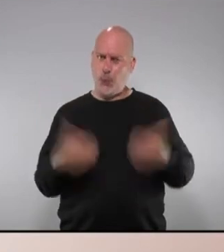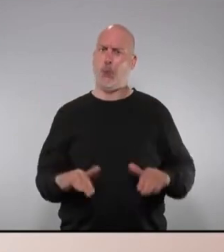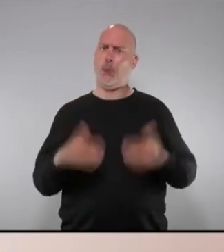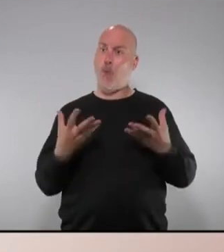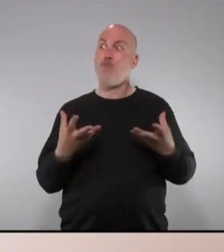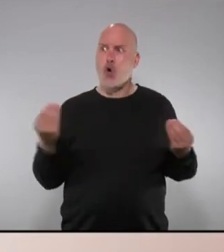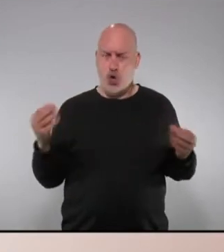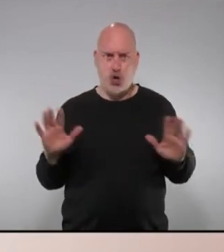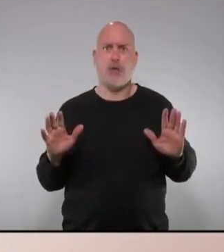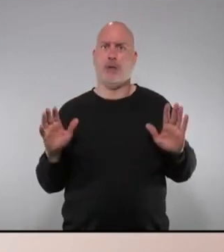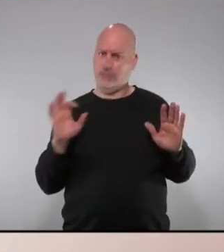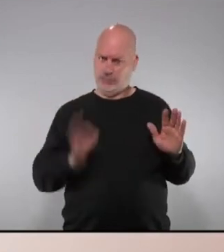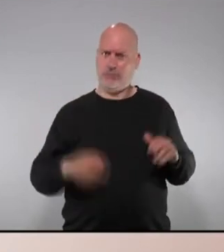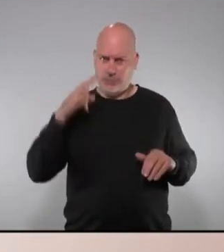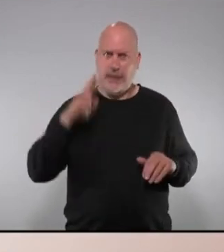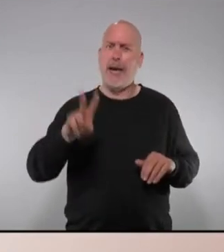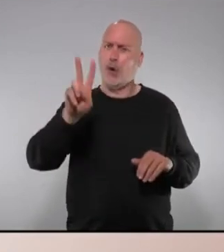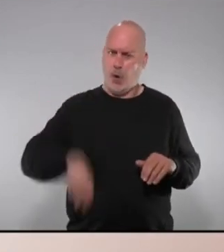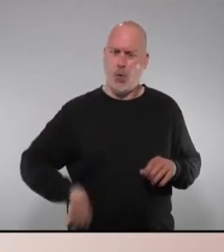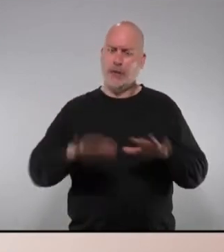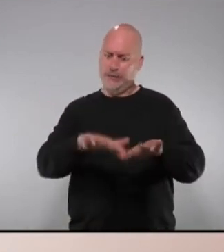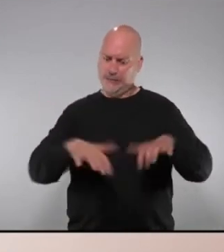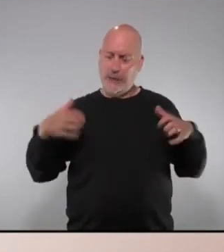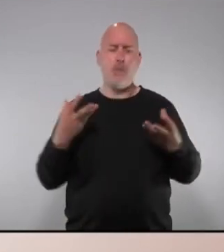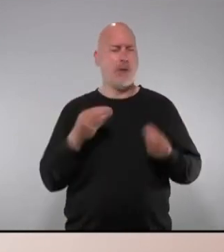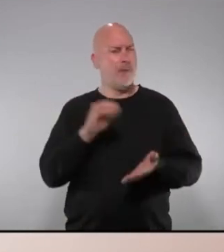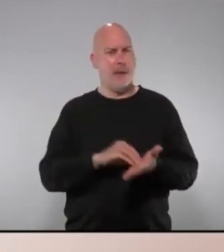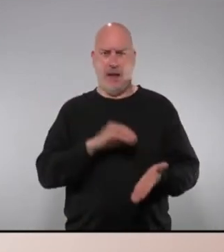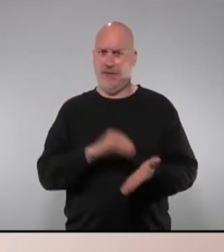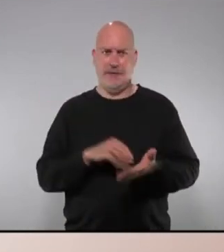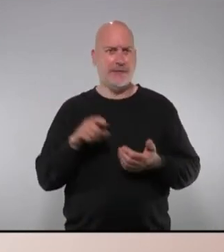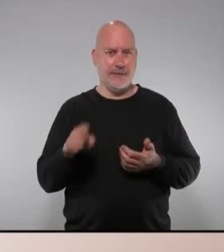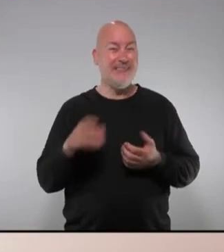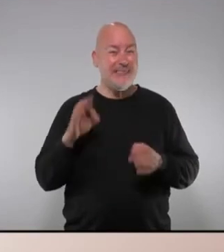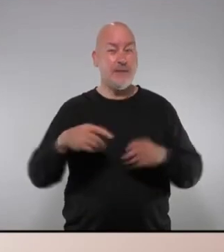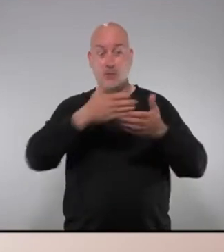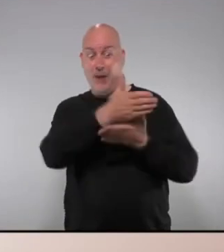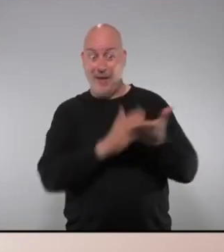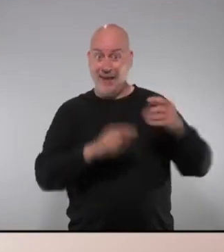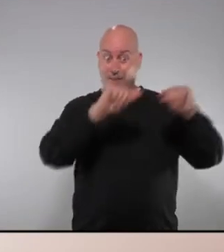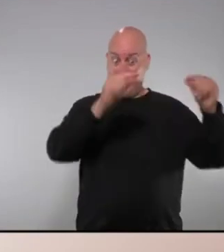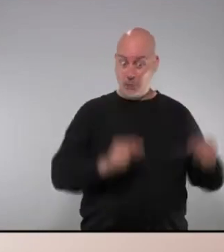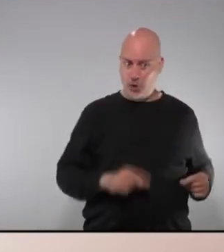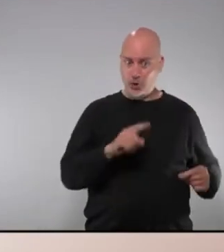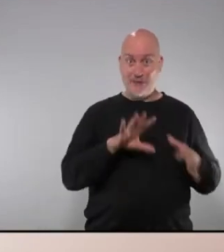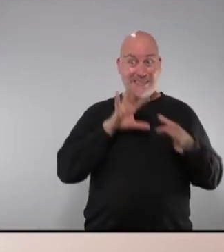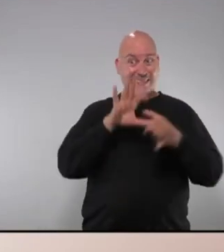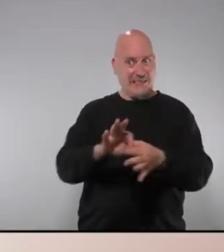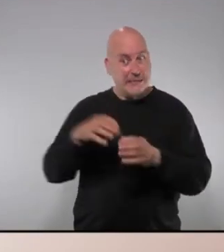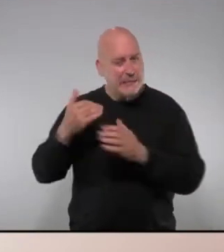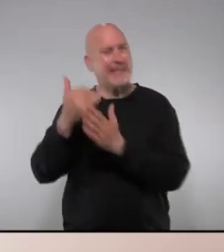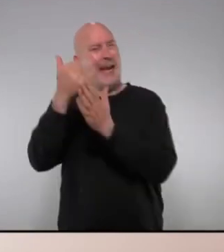llarga ho hem reconegut en aquest hemisigle moltíssimes vegades i de fet una part dels pressupostos anirà destinat a intentar reduir